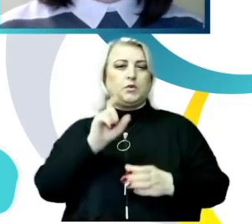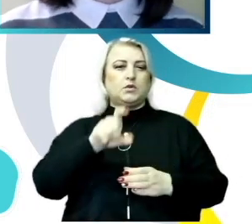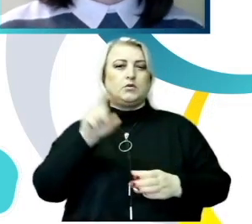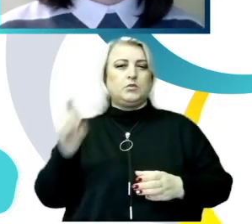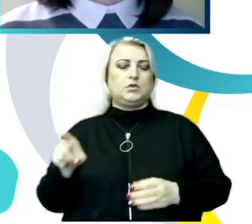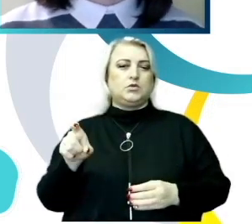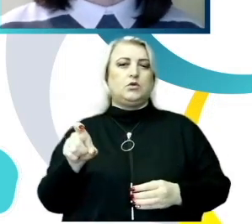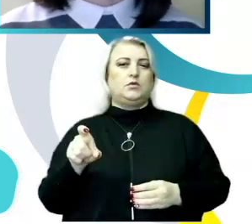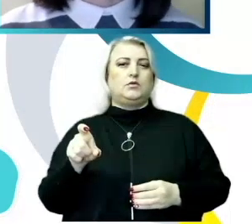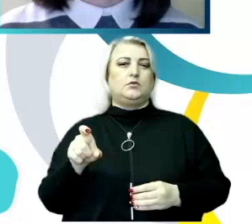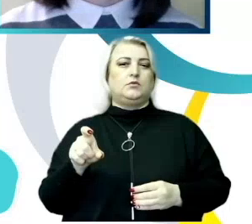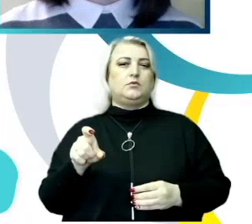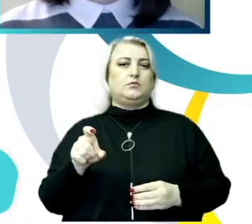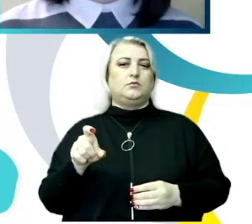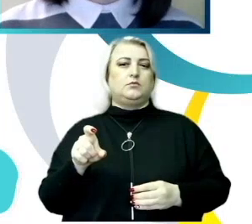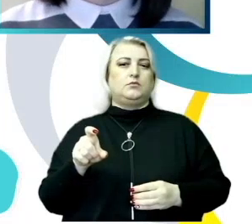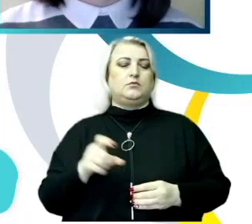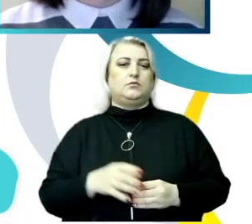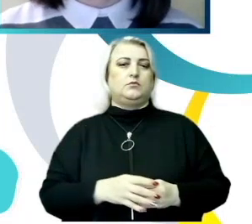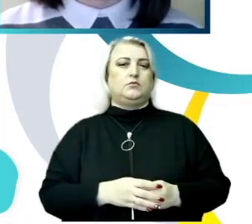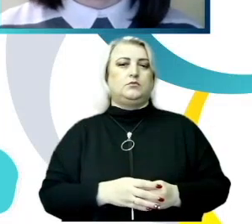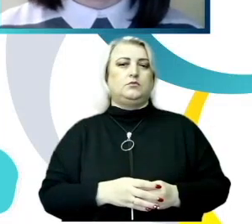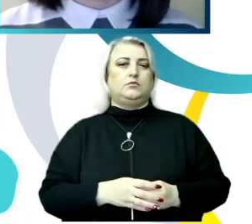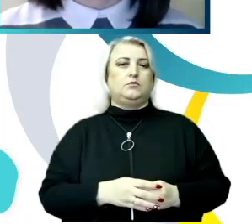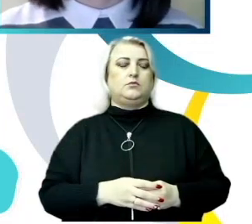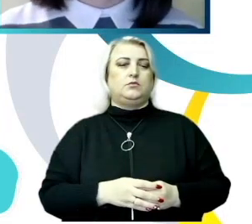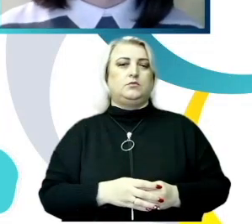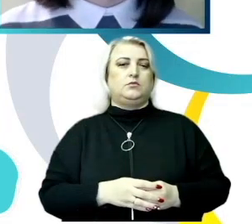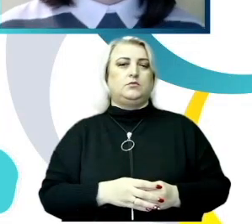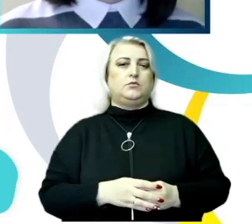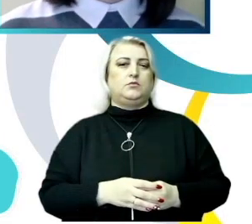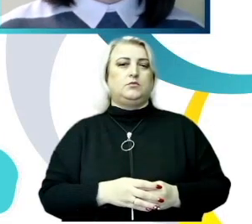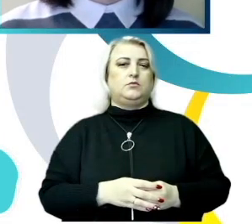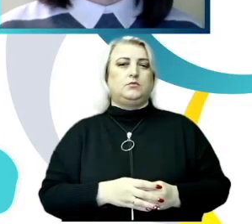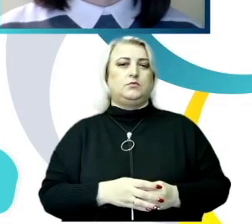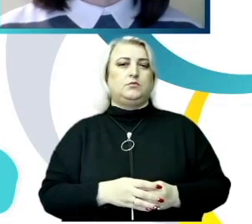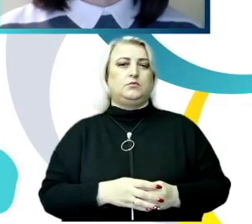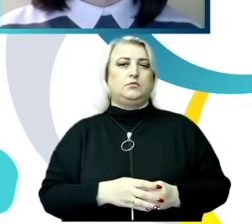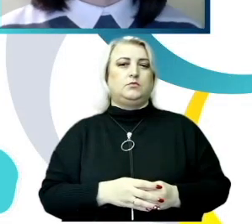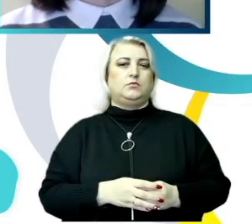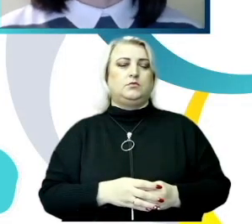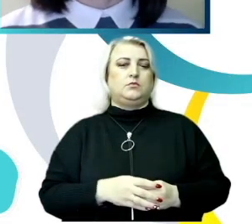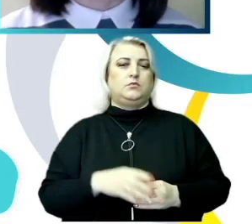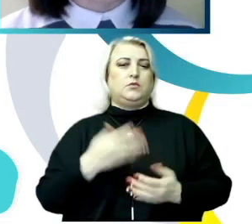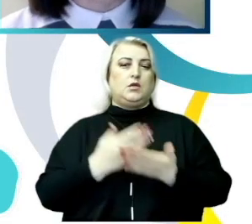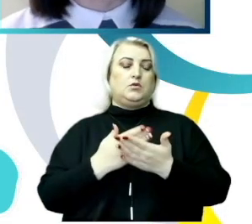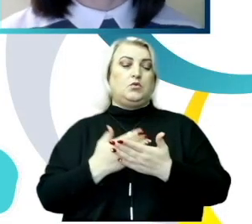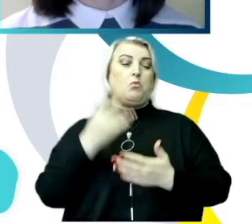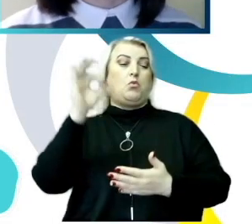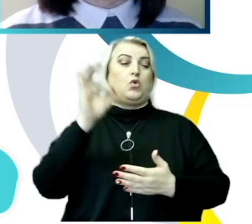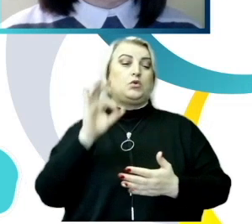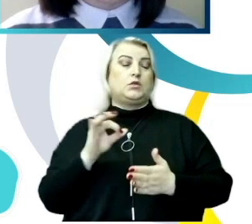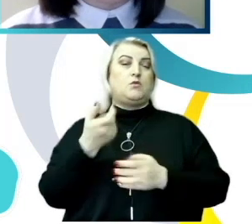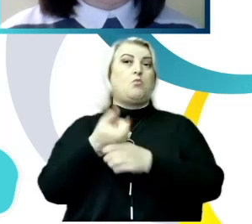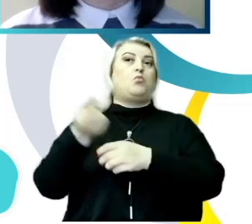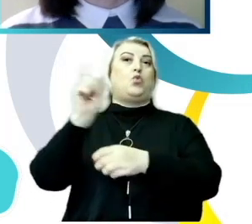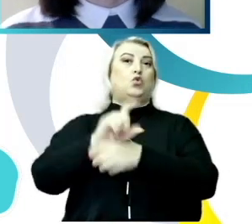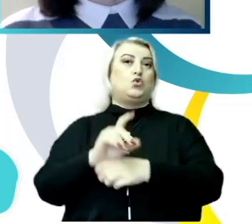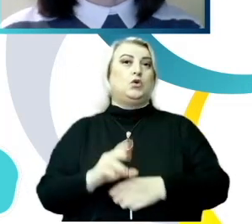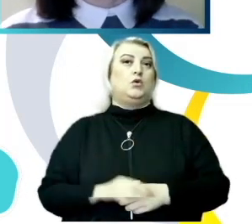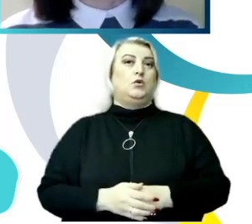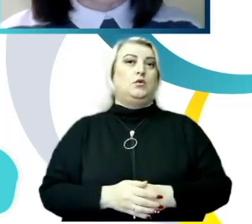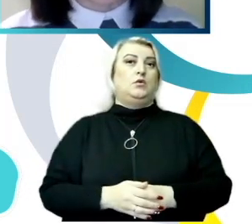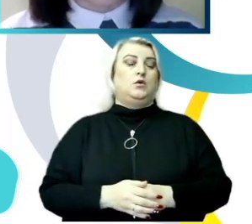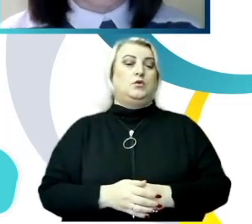într-o pondere mai sporită, expuse cazurilor de hărțuire sexuală. Pe de altă parte, incidența sporită ar putea însemna că